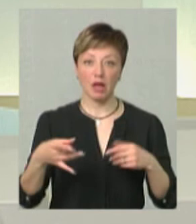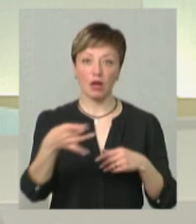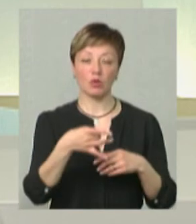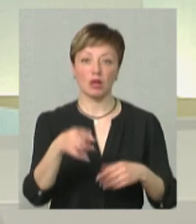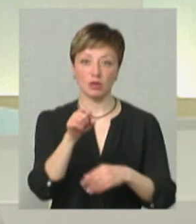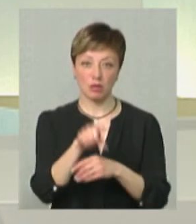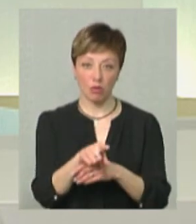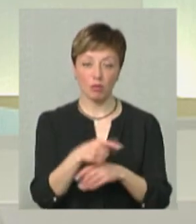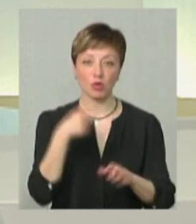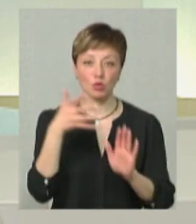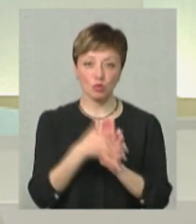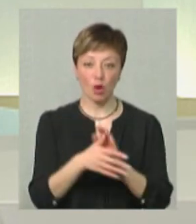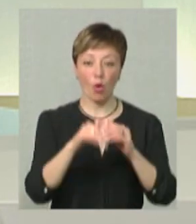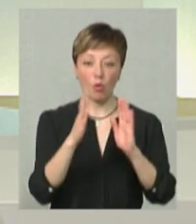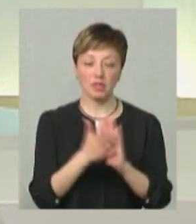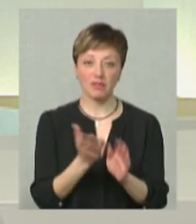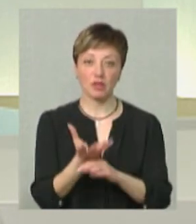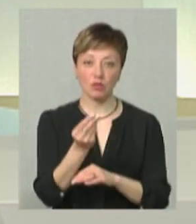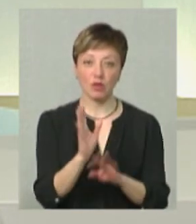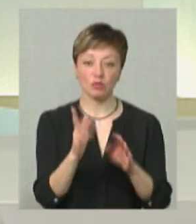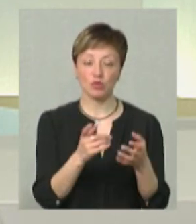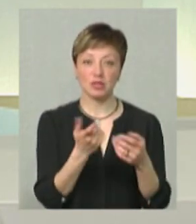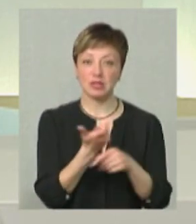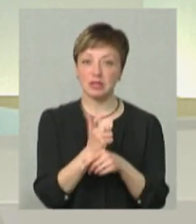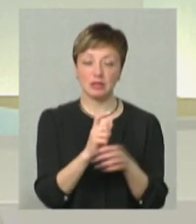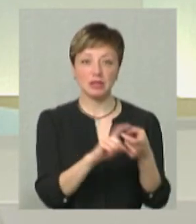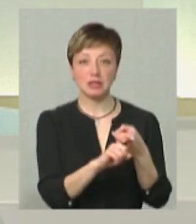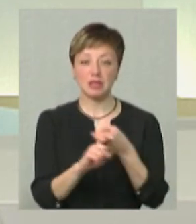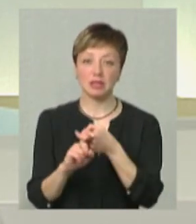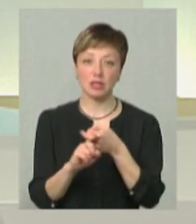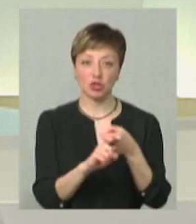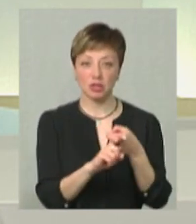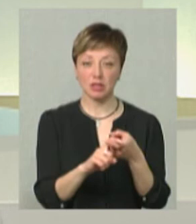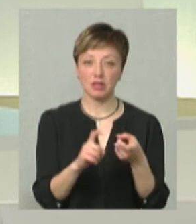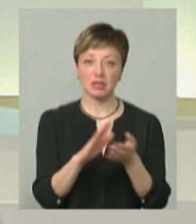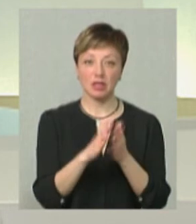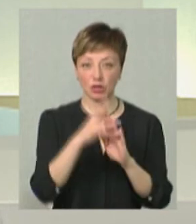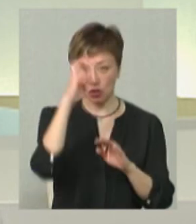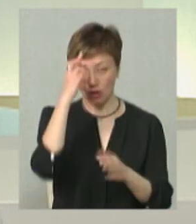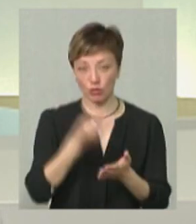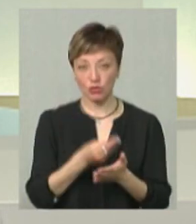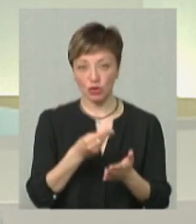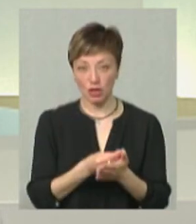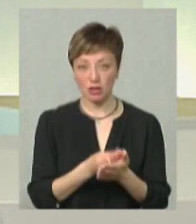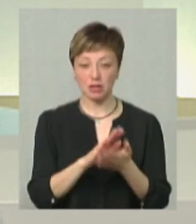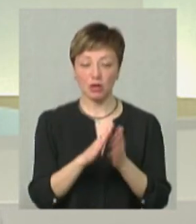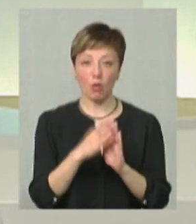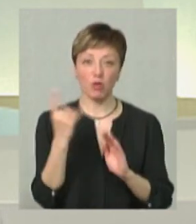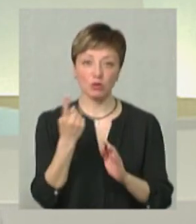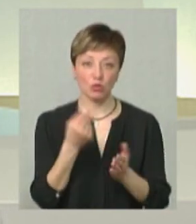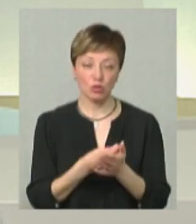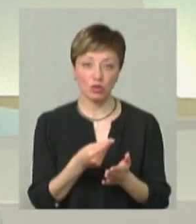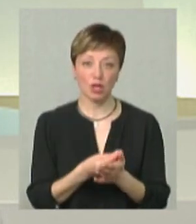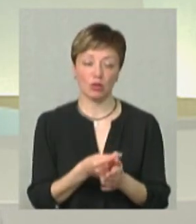Ми розуміємо, що обсяги фінансування будуть дуже сильно залежати від стану державного бюджету, від стану обласного